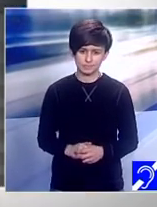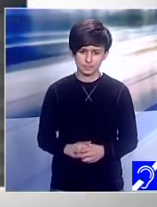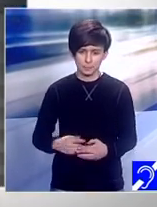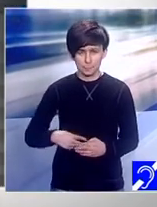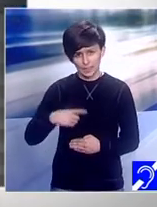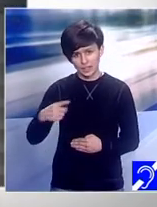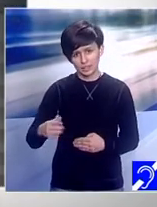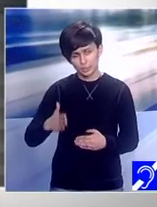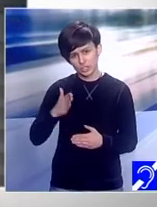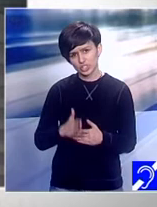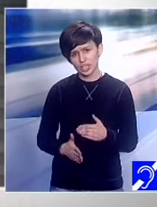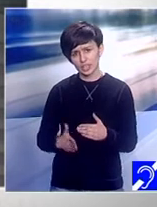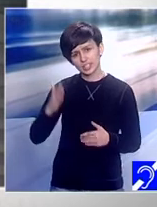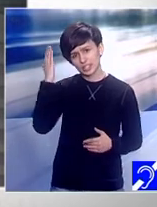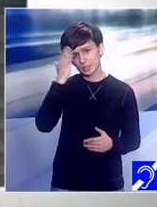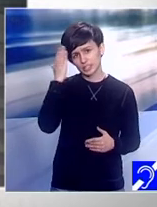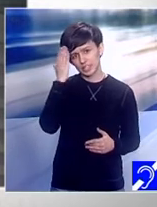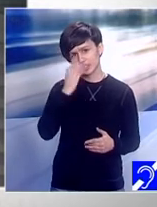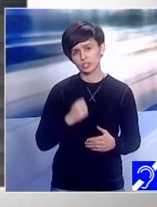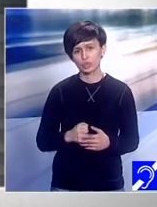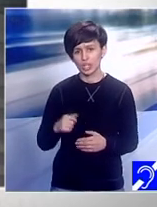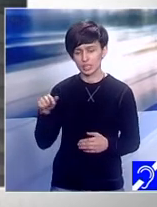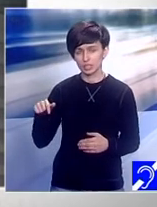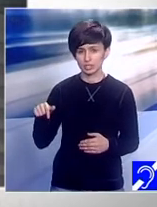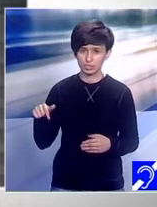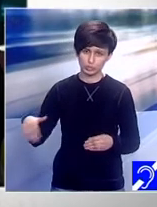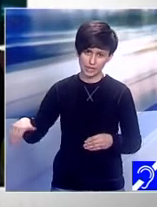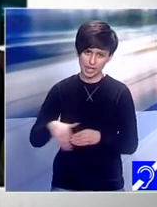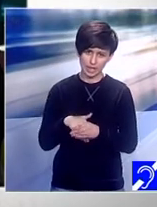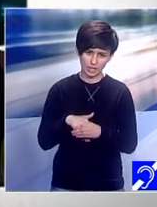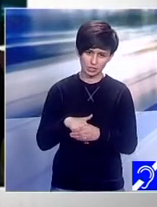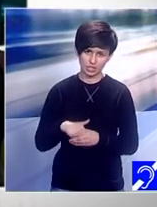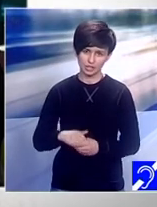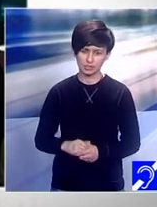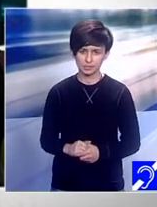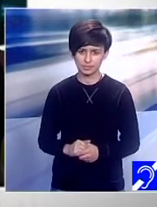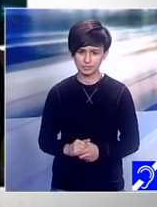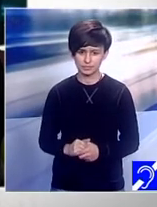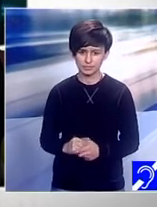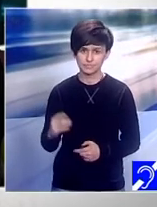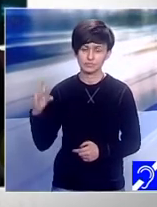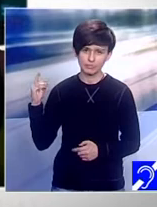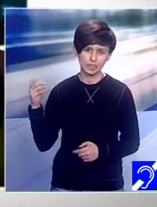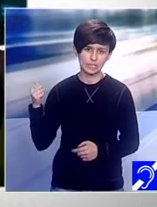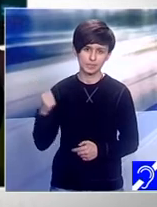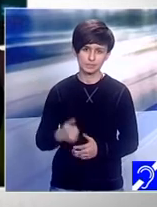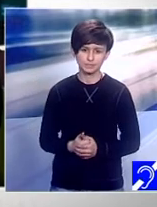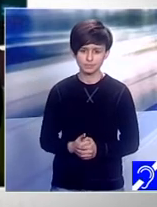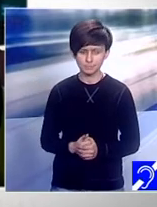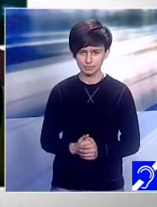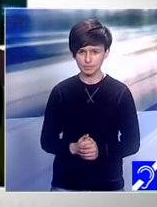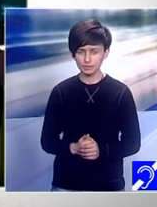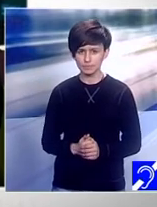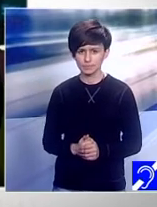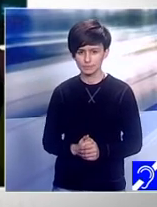știu că ai și fost angajat da ai fost integrat în muncă da cum a fost